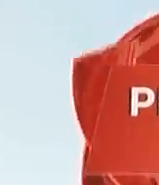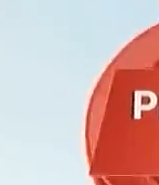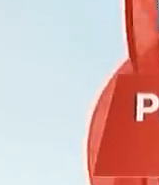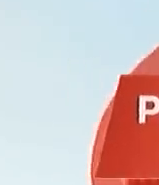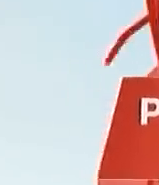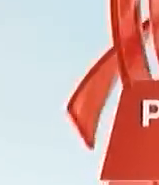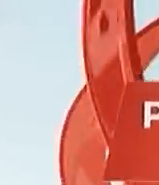Hvala što pratite na našem infokanalu.